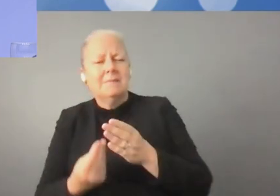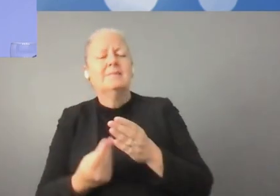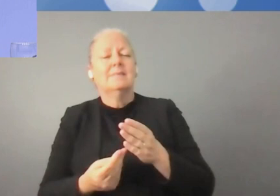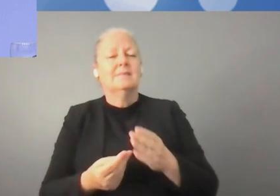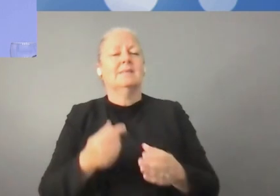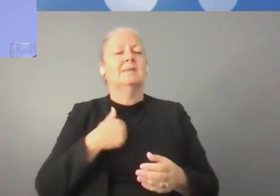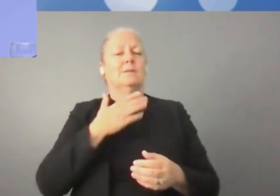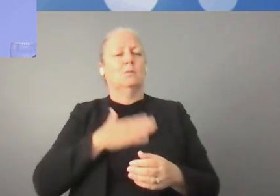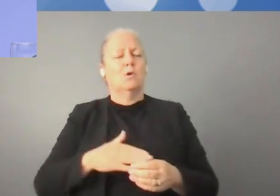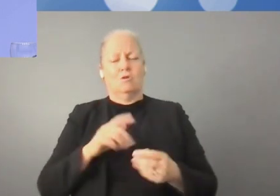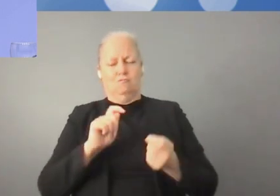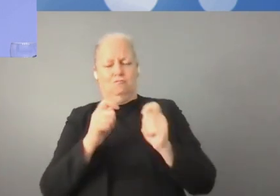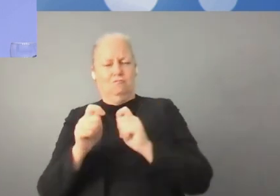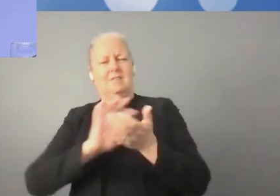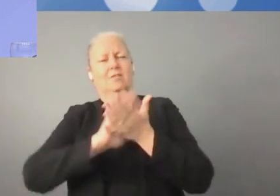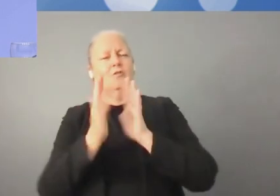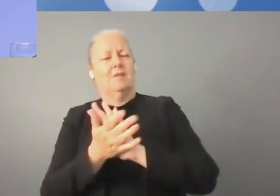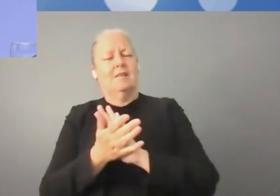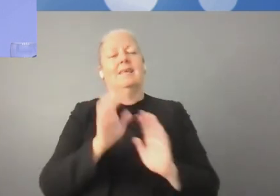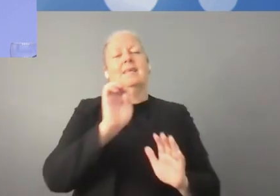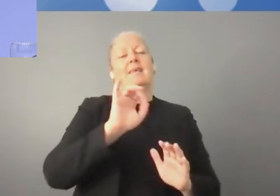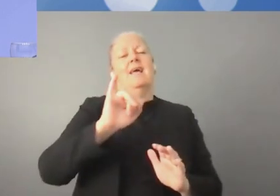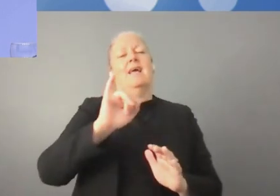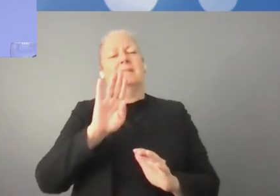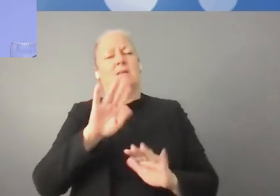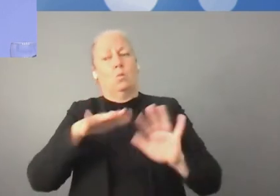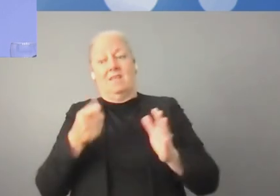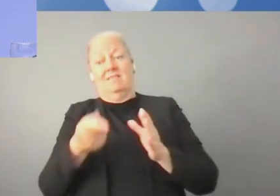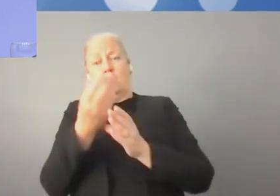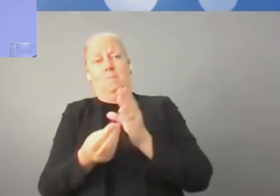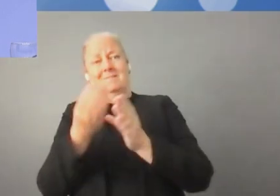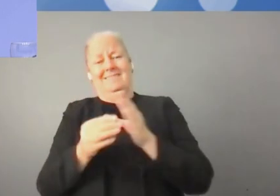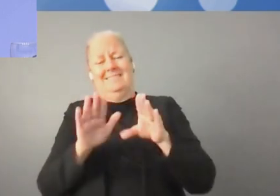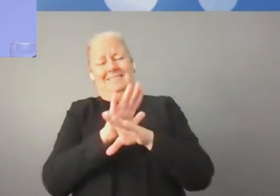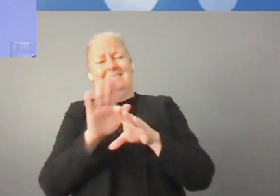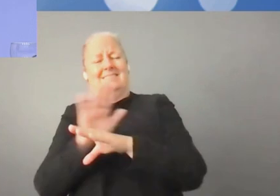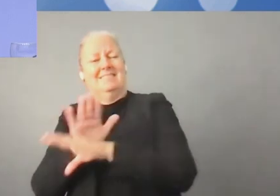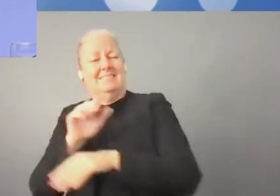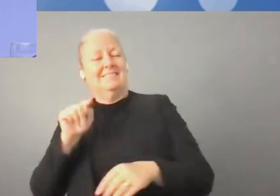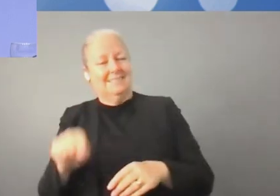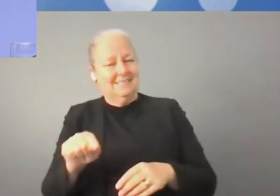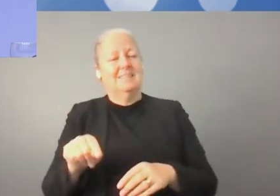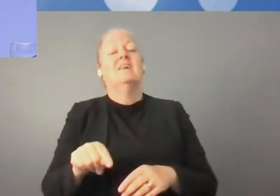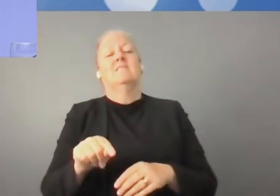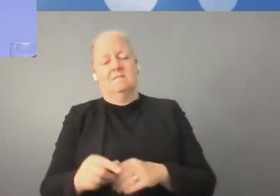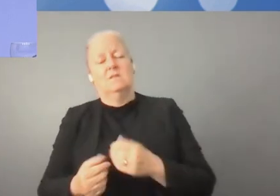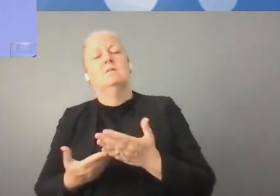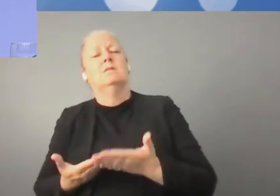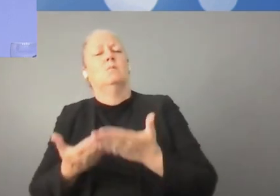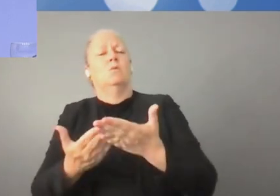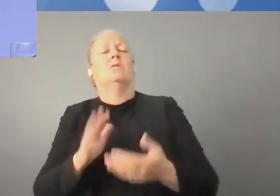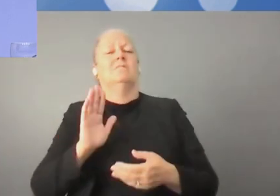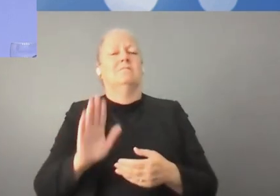définir, de mesurer et sur le reporting concernant la numérisation.